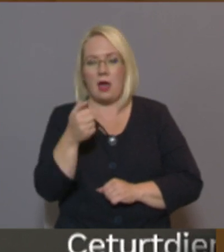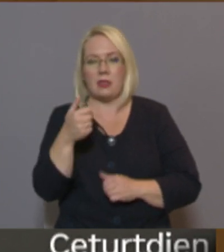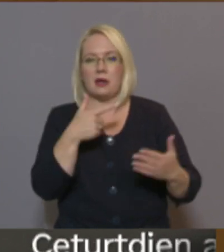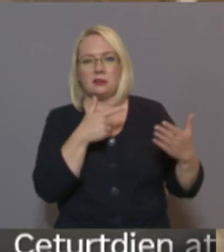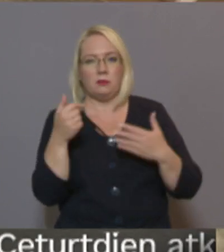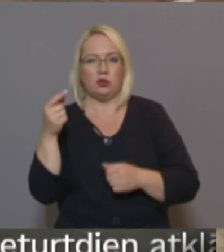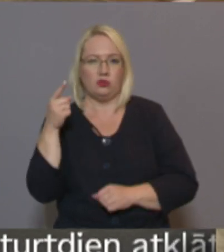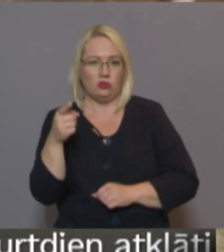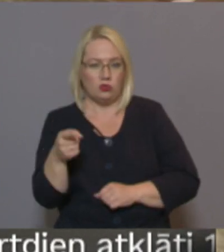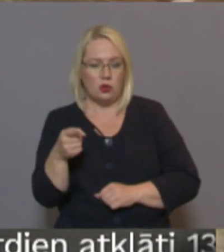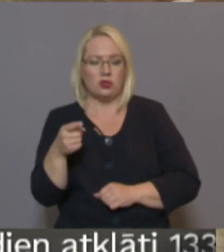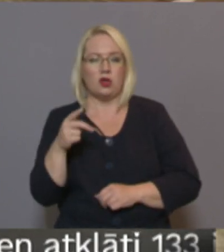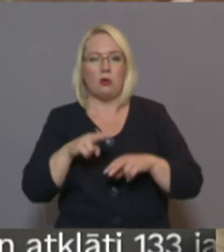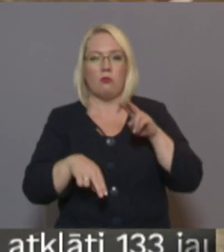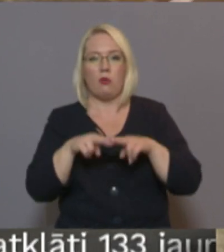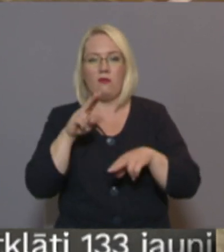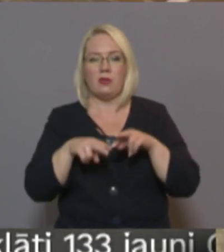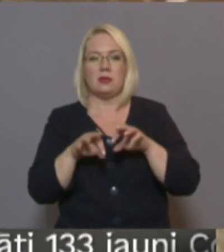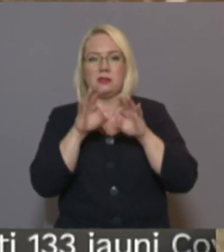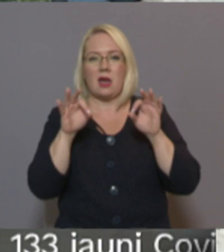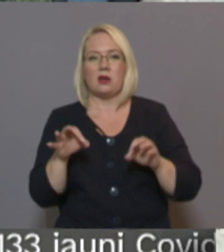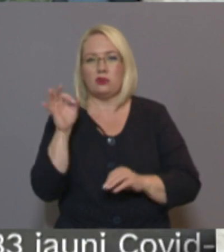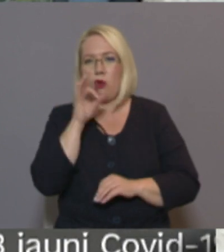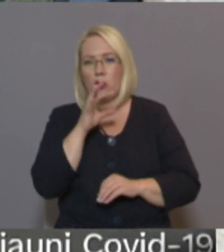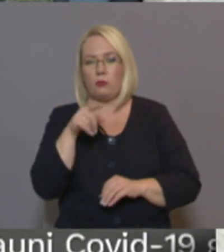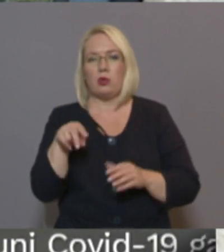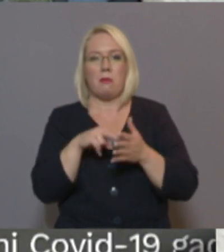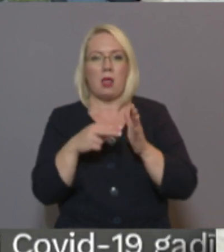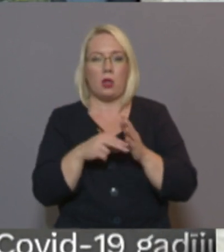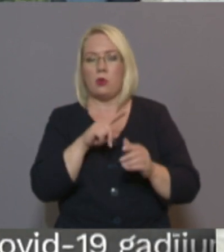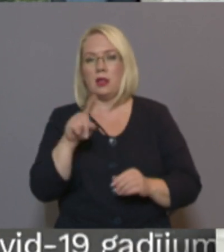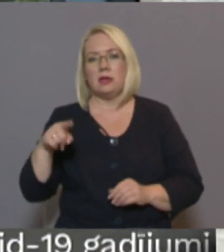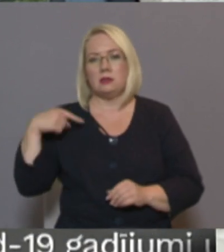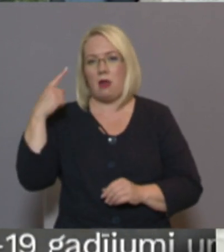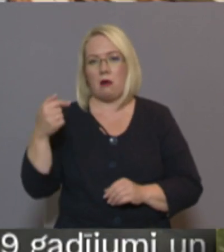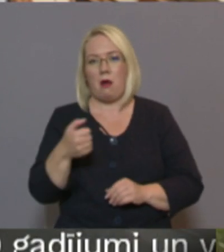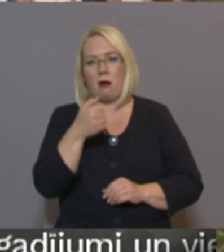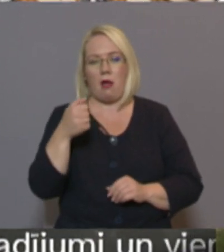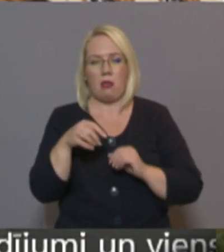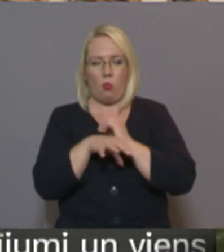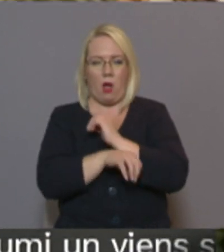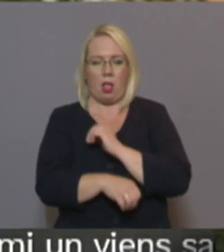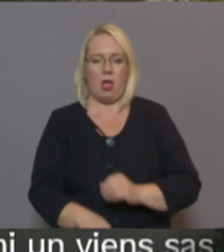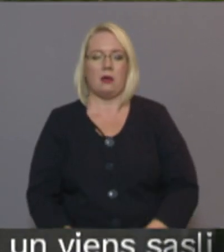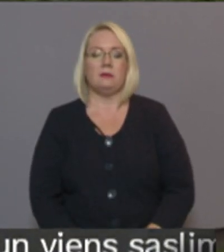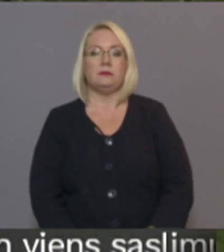tūkstoši. Būdarbs iespējams uzsāks jau oktobrī un tie plānot līdz nākamā gada nogalē. Mons Aldenets, Aigars Brečs, TV.